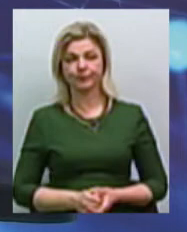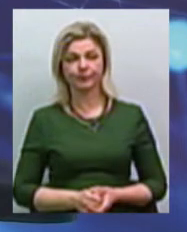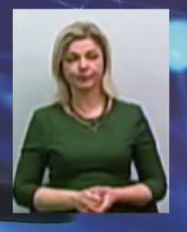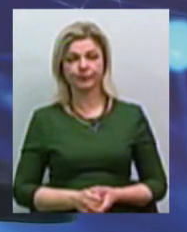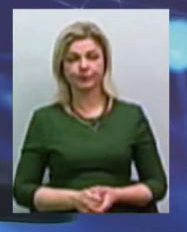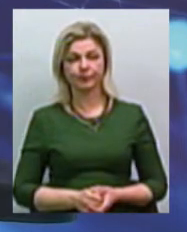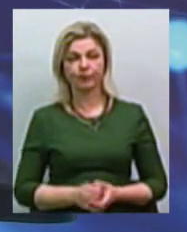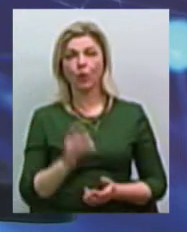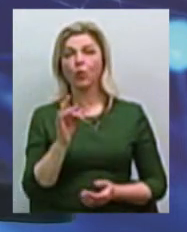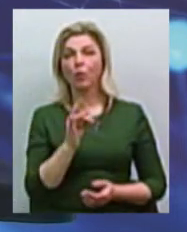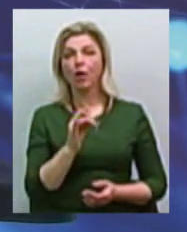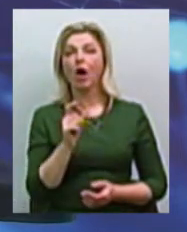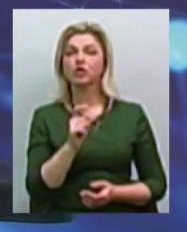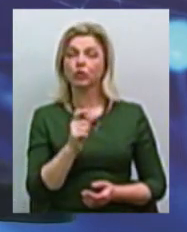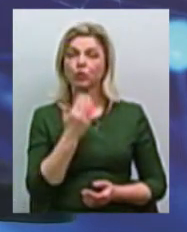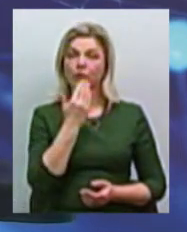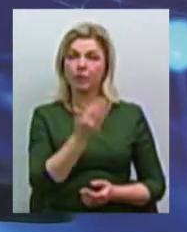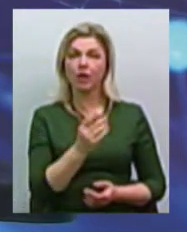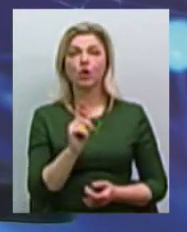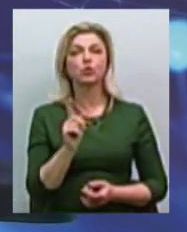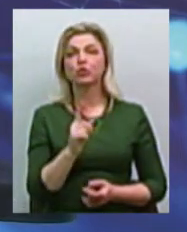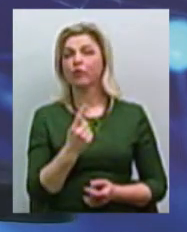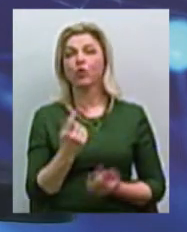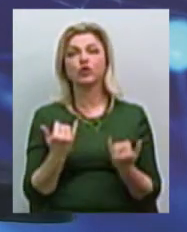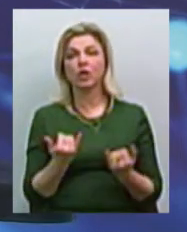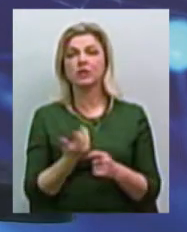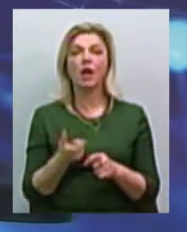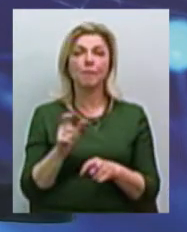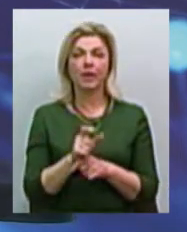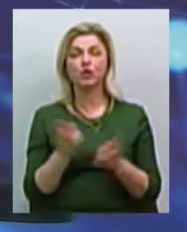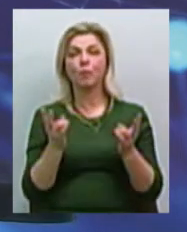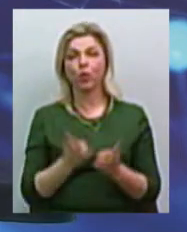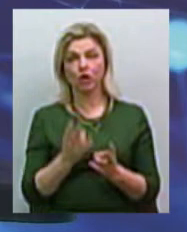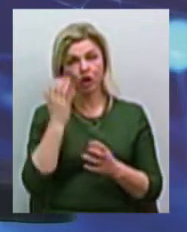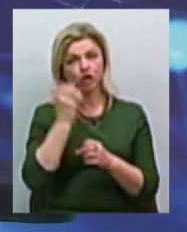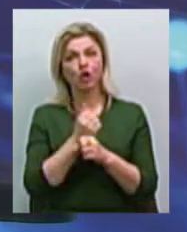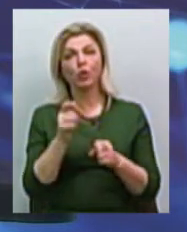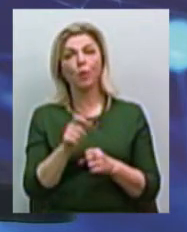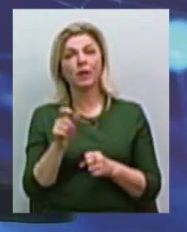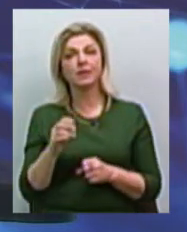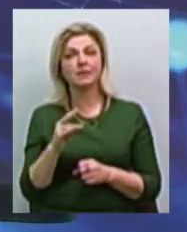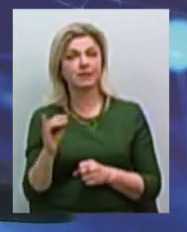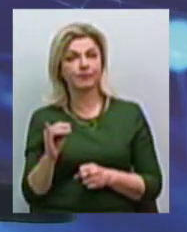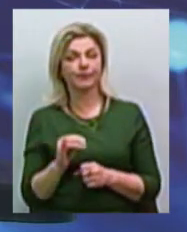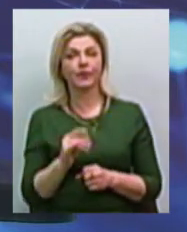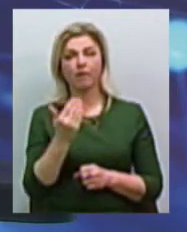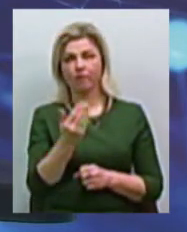Рубік Хачатурович, а чого більш за все сьогодні потребують чорнобильці? Ви як ніхто добре знає про це.